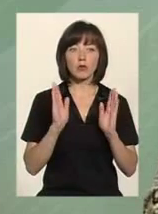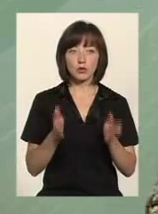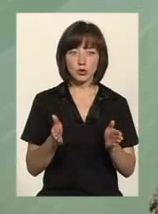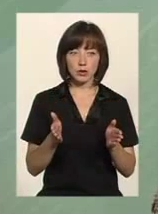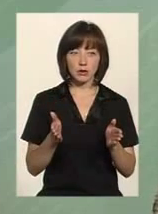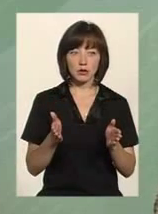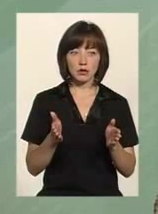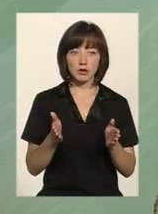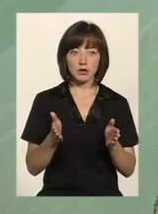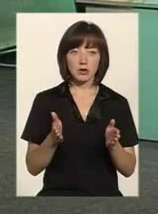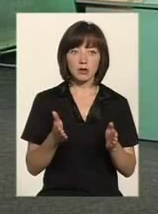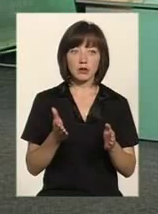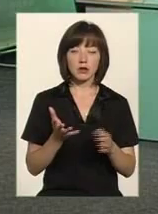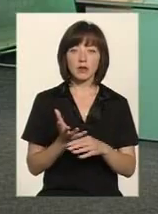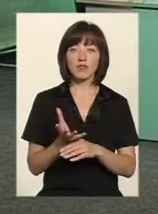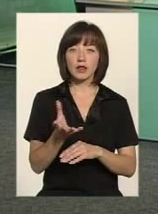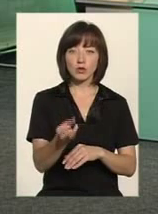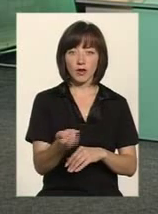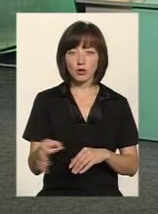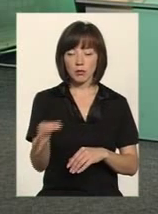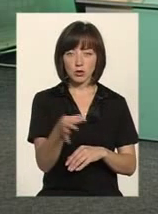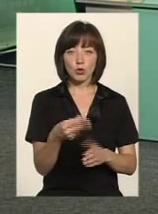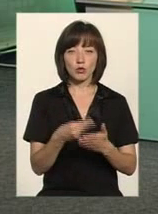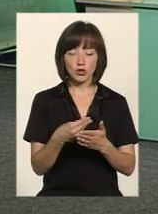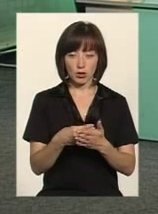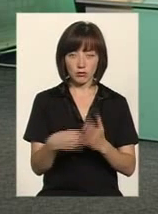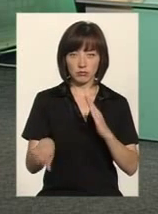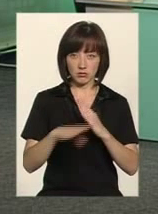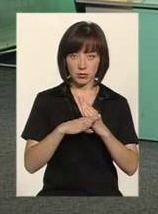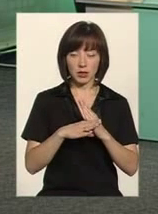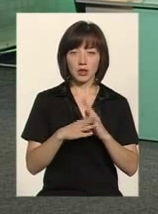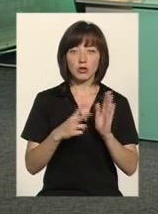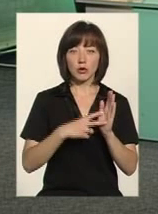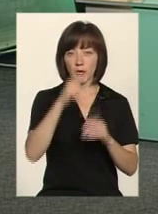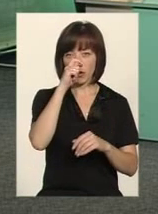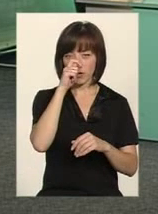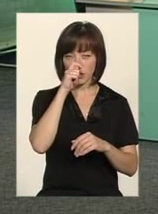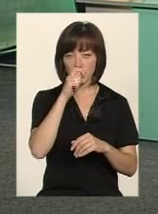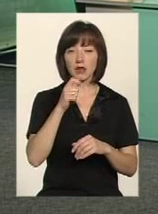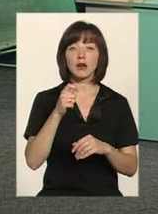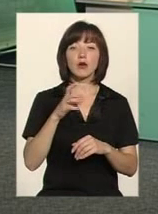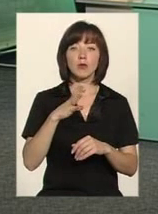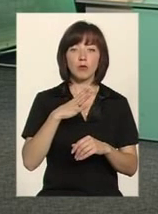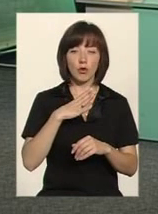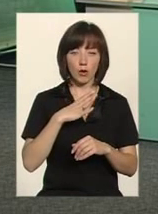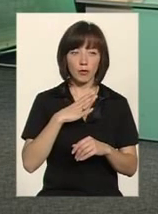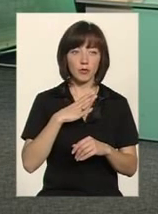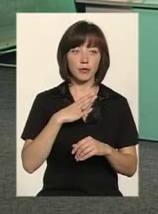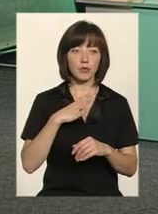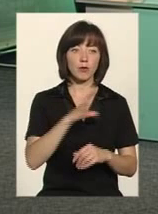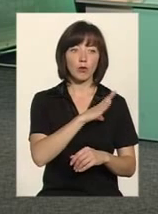фінансуватись з обласного бюджету 7 квітня, як вже Миколаївич сказав.